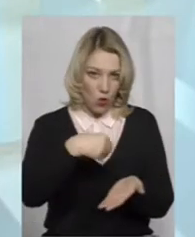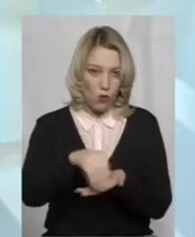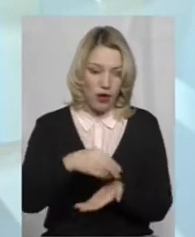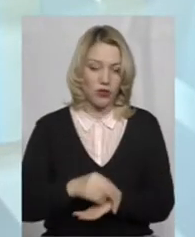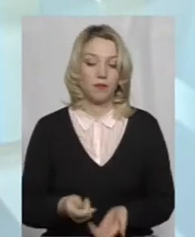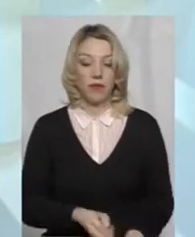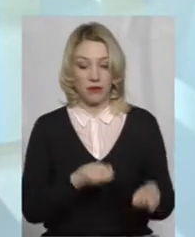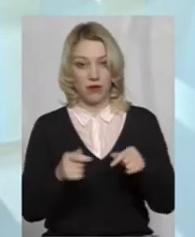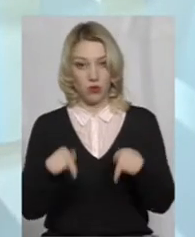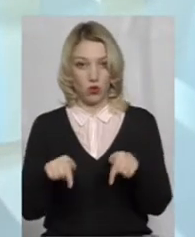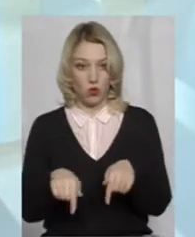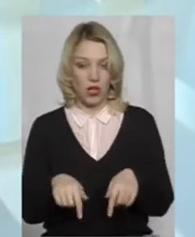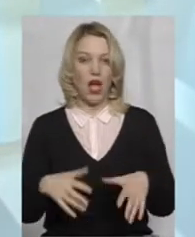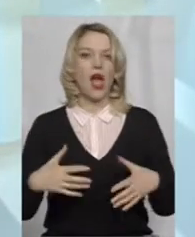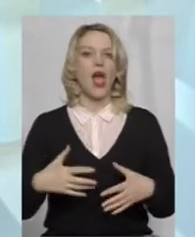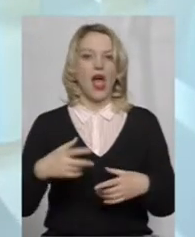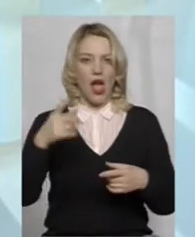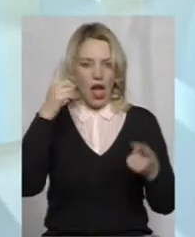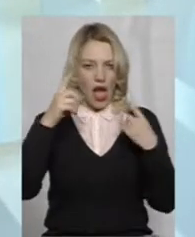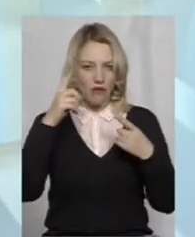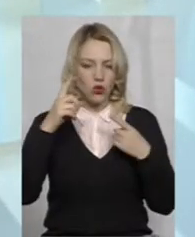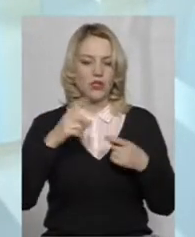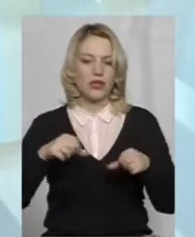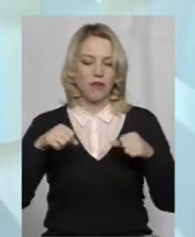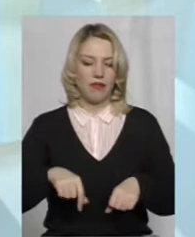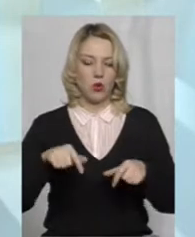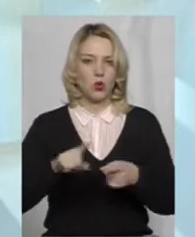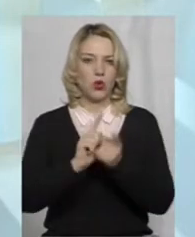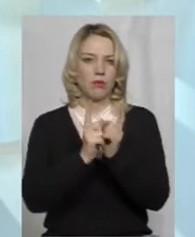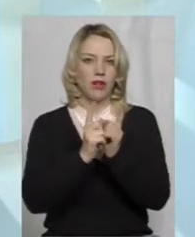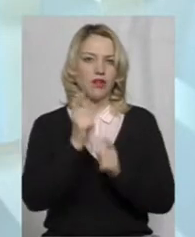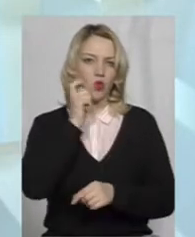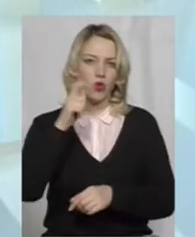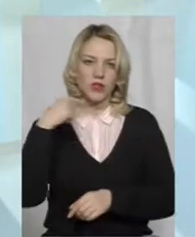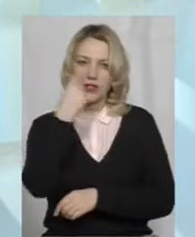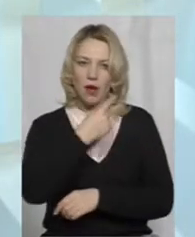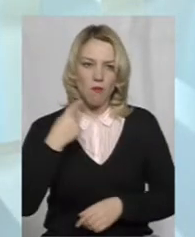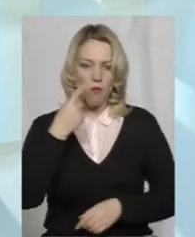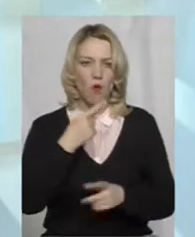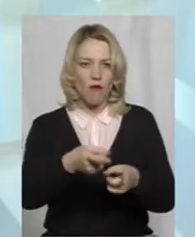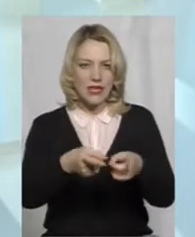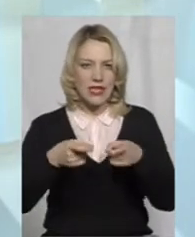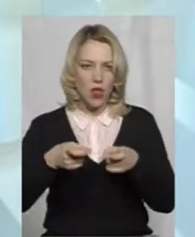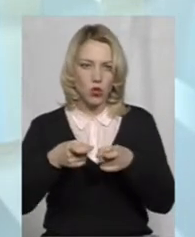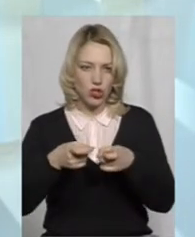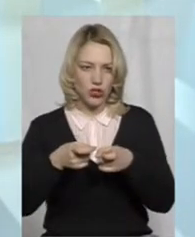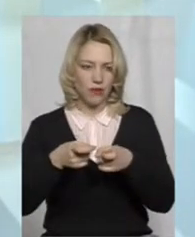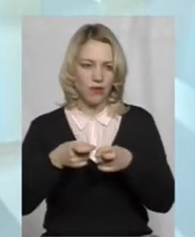Привозять сюди з авторськими правами, зісь перекладають на українську мову з залученням